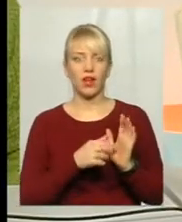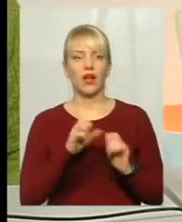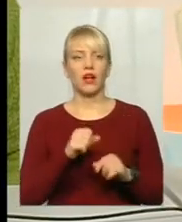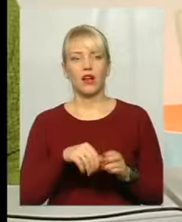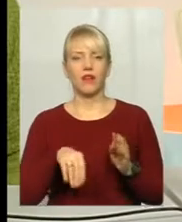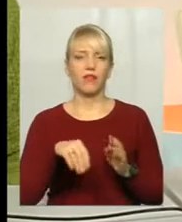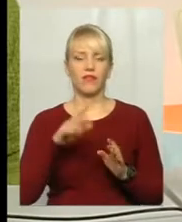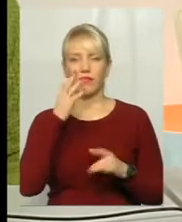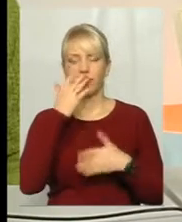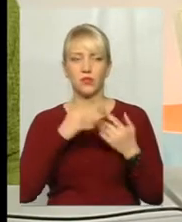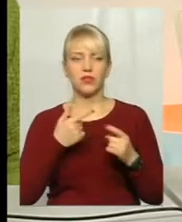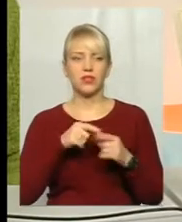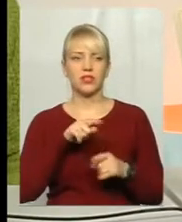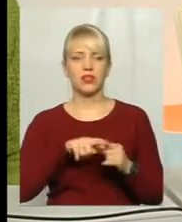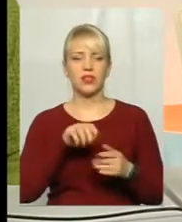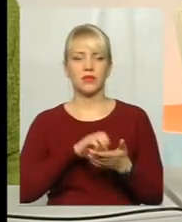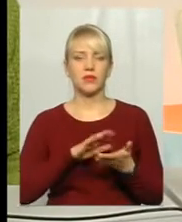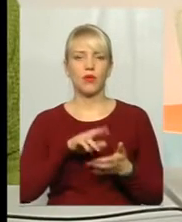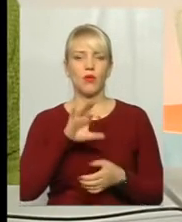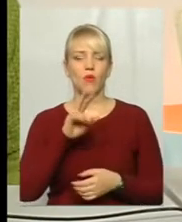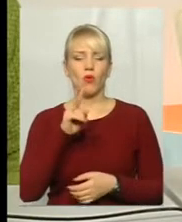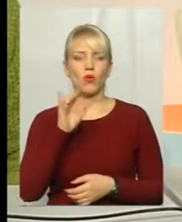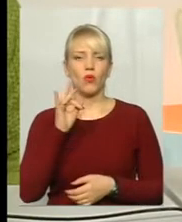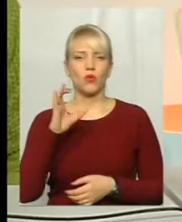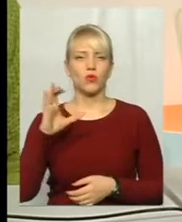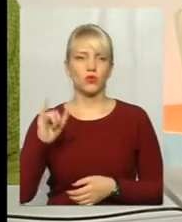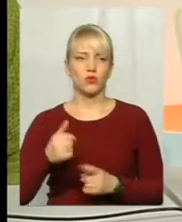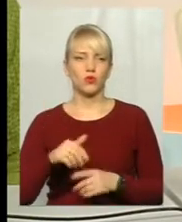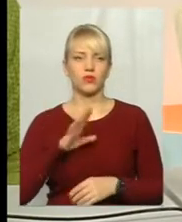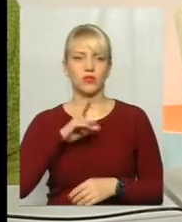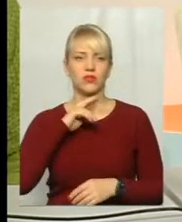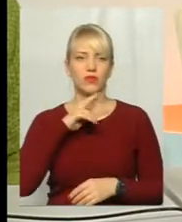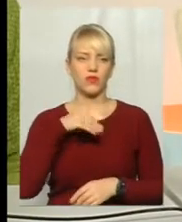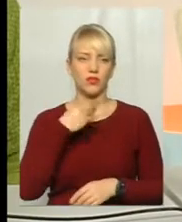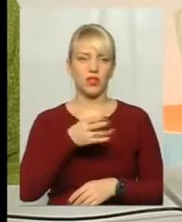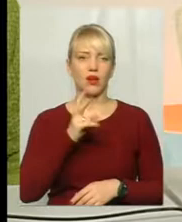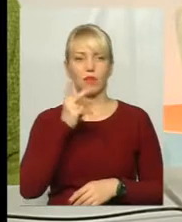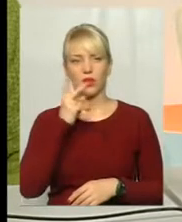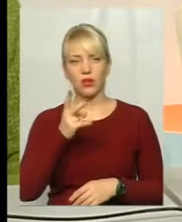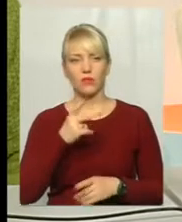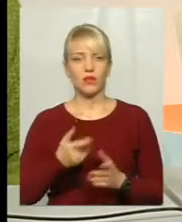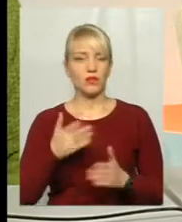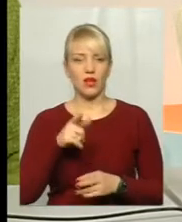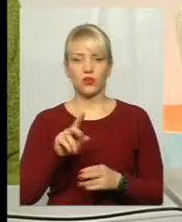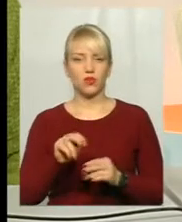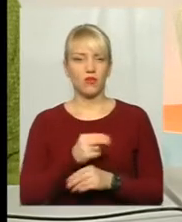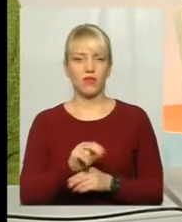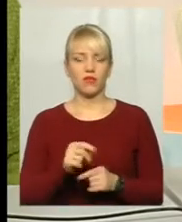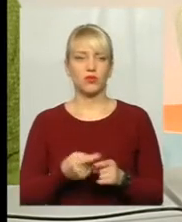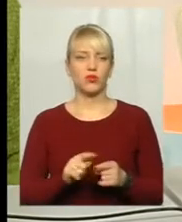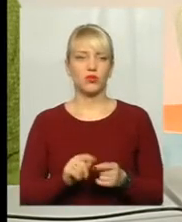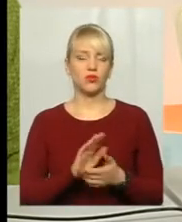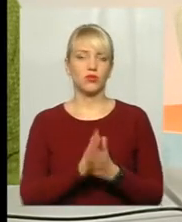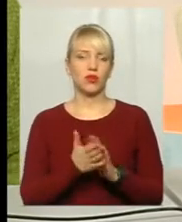по курсу. Ні, це невірно. І я дала зауваження, і потім будемо бачити, якщо вони не виправлюють цю ситуацію, то